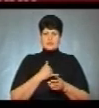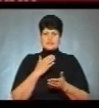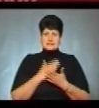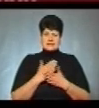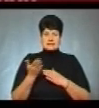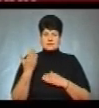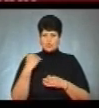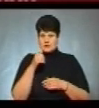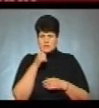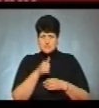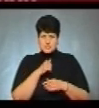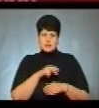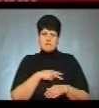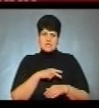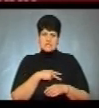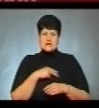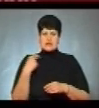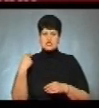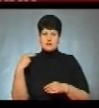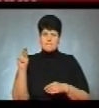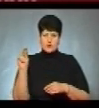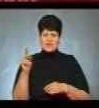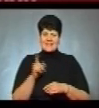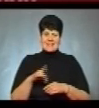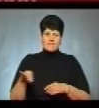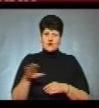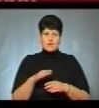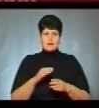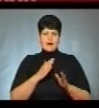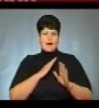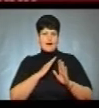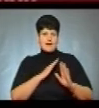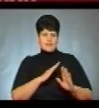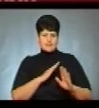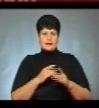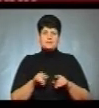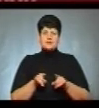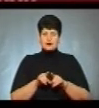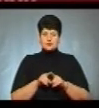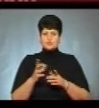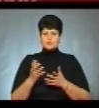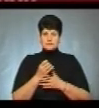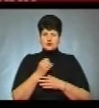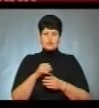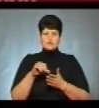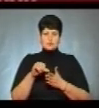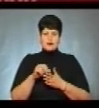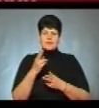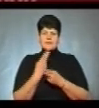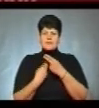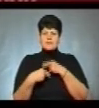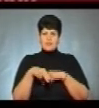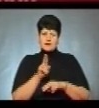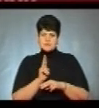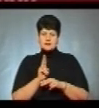минулий місяць призери і чемпіони Європи в карате. Успішно виступали наші гімнасти на змаганнях Кубка